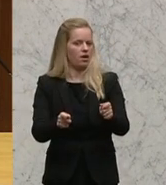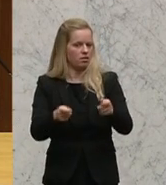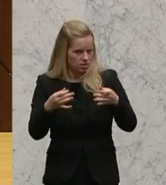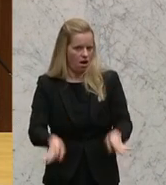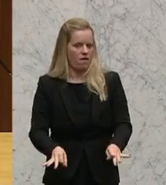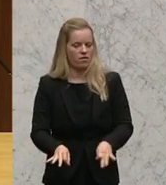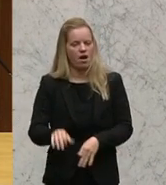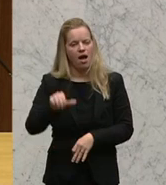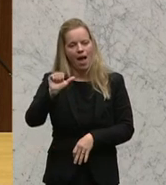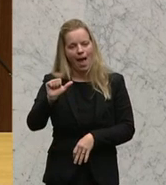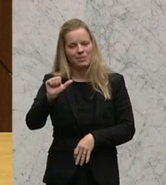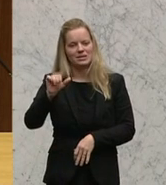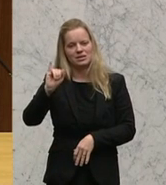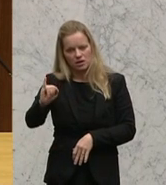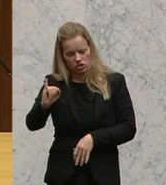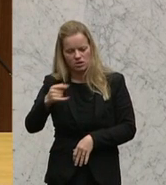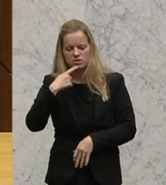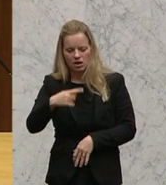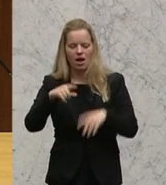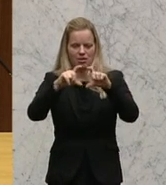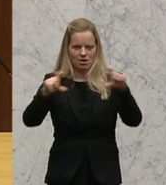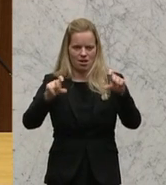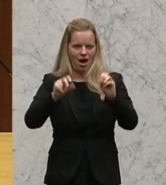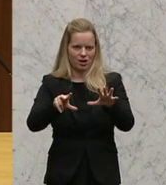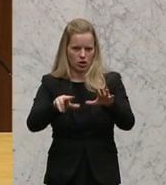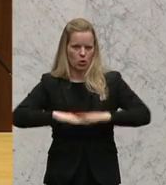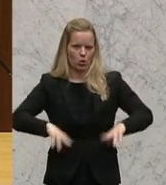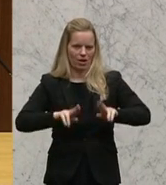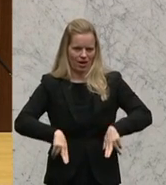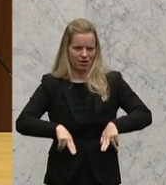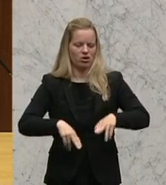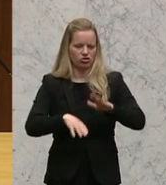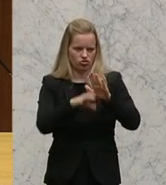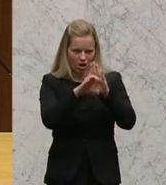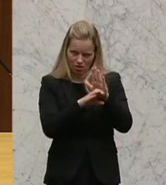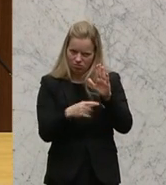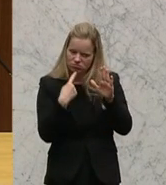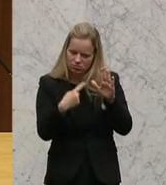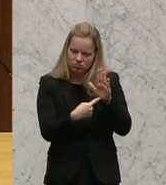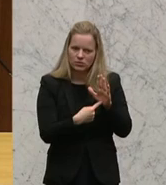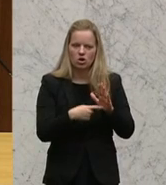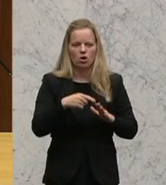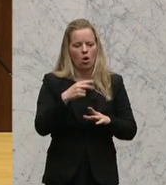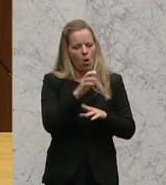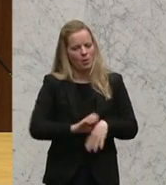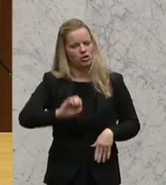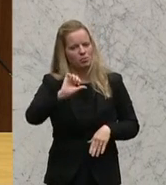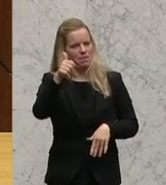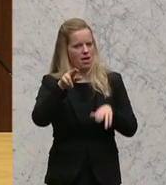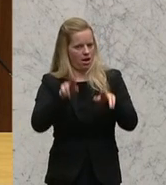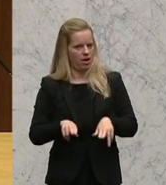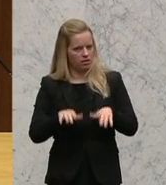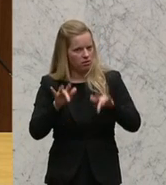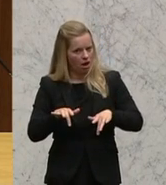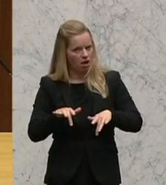International sagt genau das gleiche. Artikel 18 Grundrechtecharter implementiert die Genfer Flüchtlingskonvention in das europäische Primärrecht und sieht ein Recht darauf